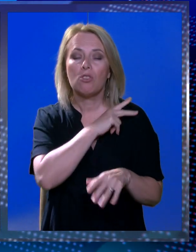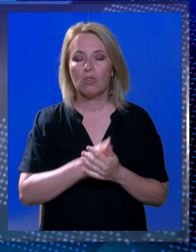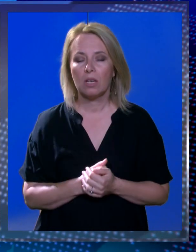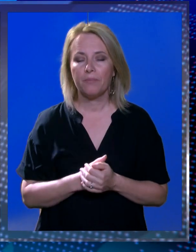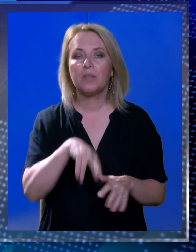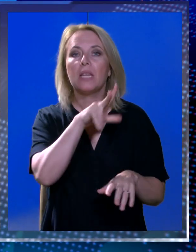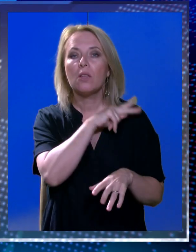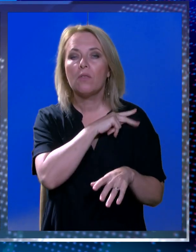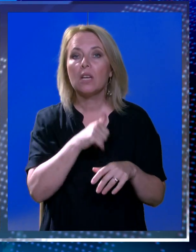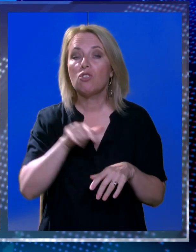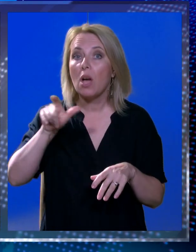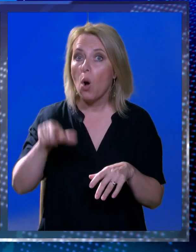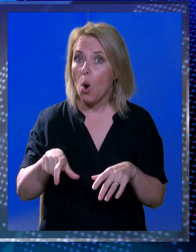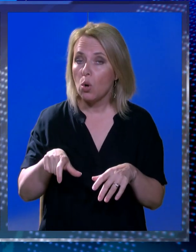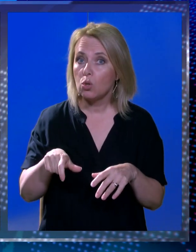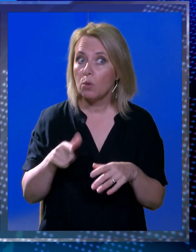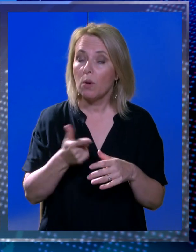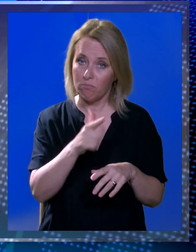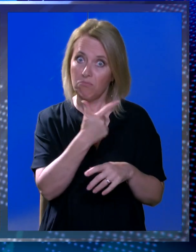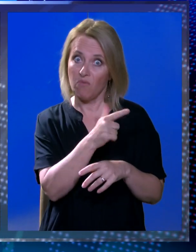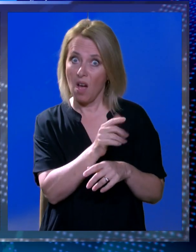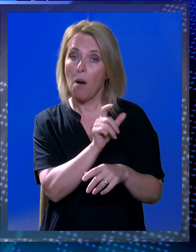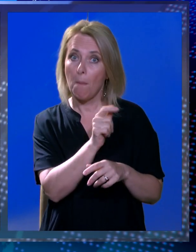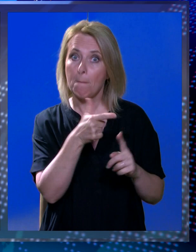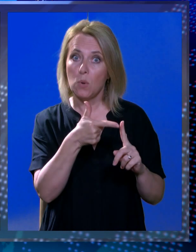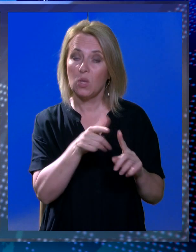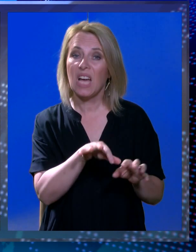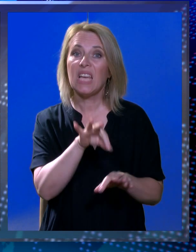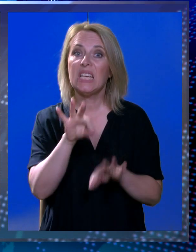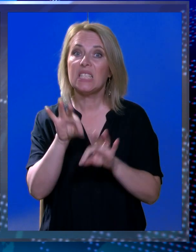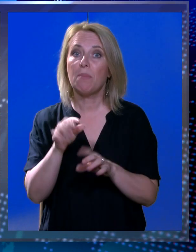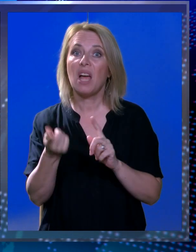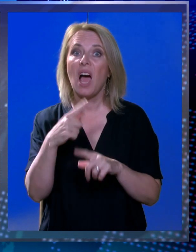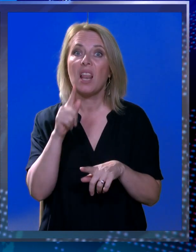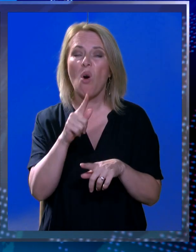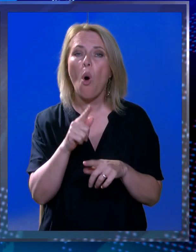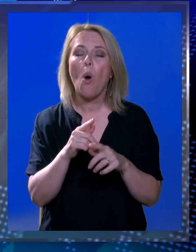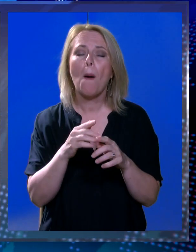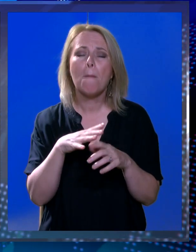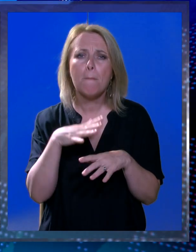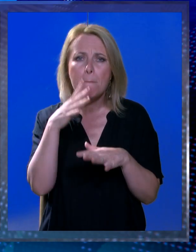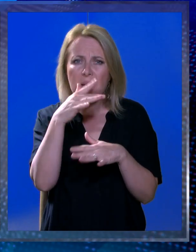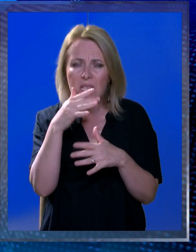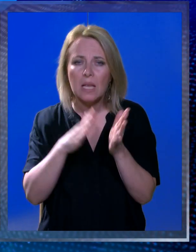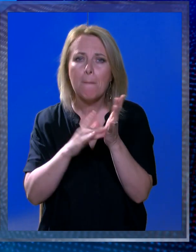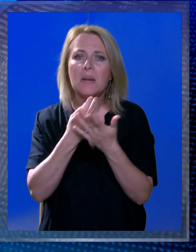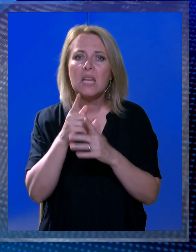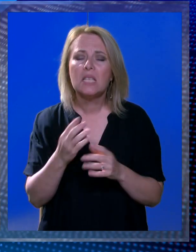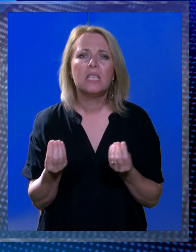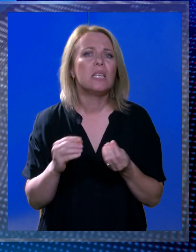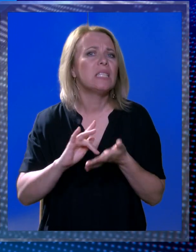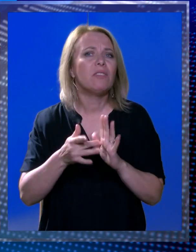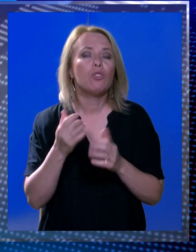Franković je osoba koja je grad načelnika, ljudi dva puta izabrali, ali koja je u dubini suštinski mrzvi sve ono što se